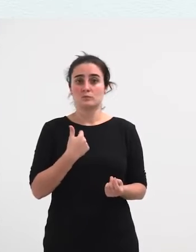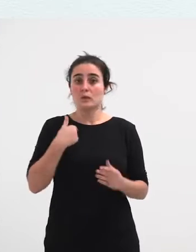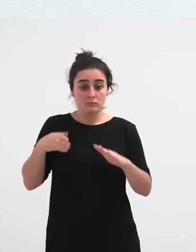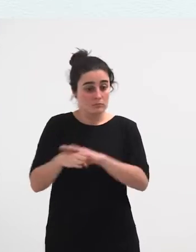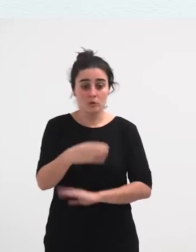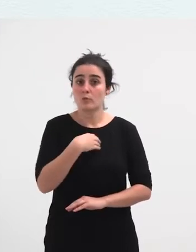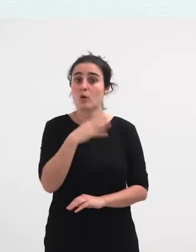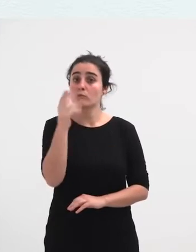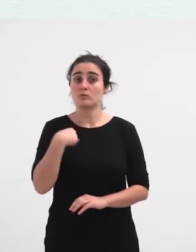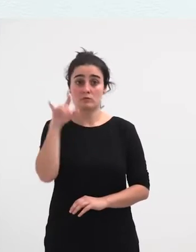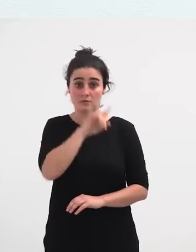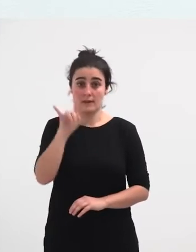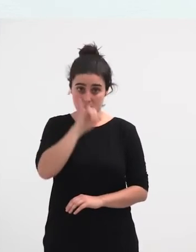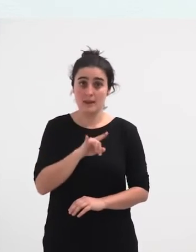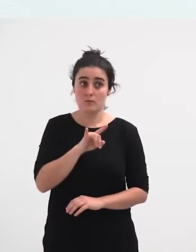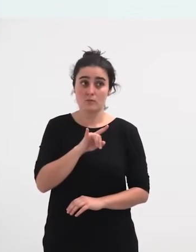izela sartu, beltza na izelako,